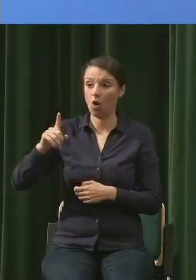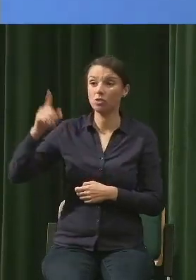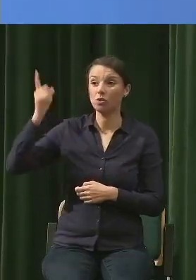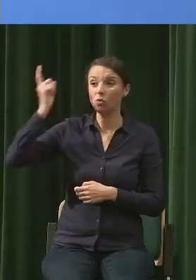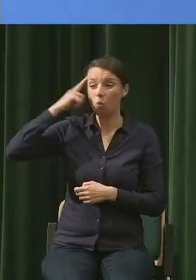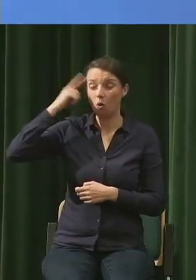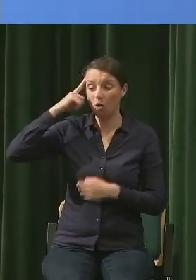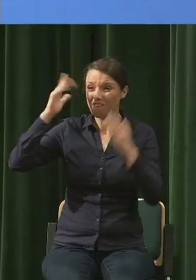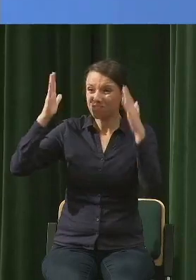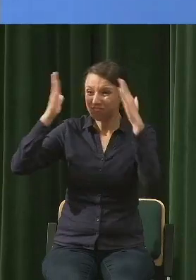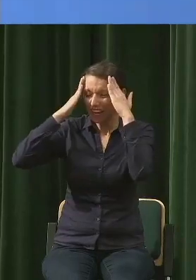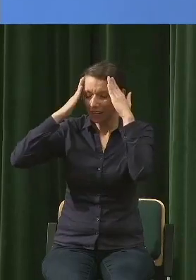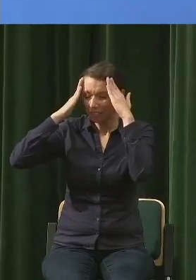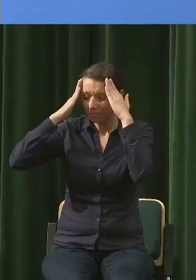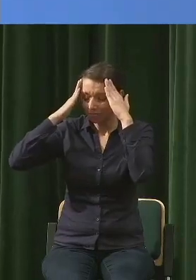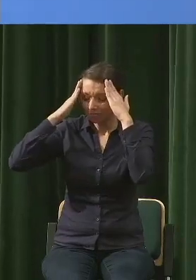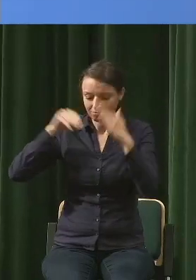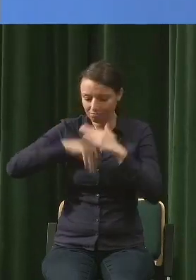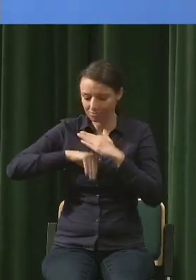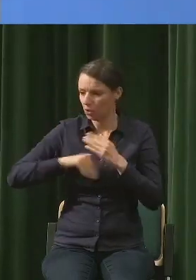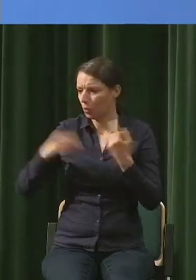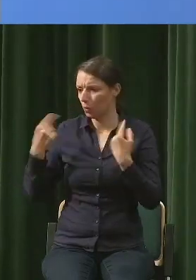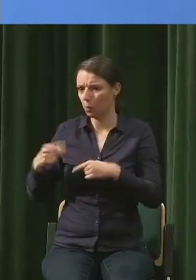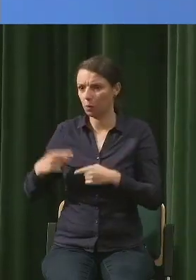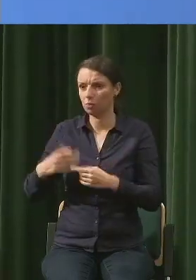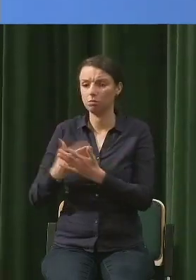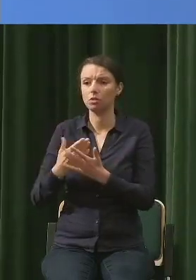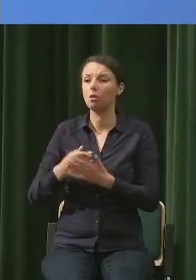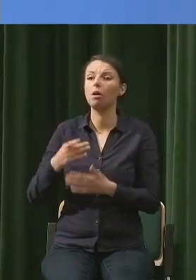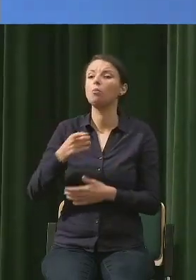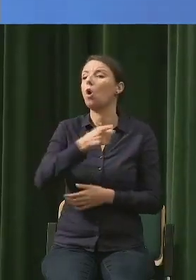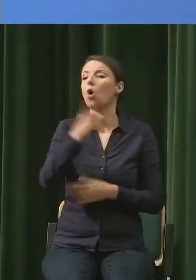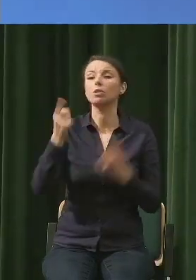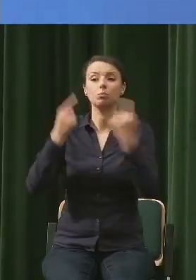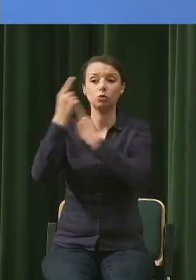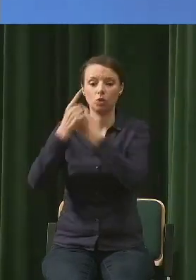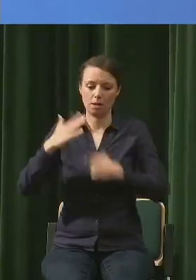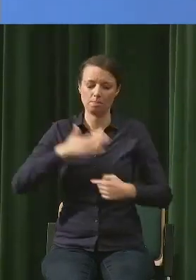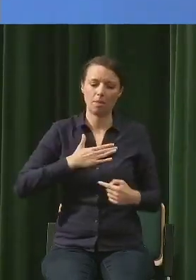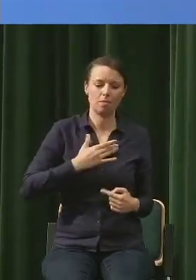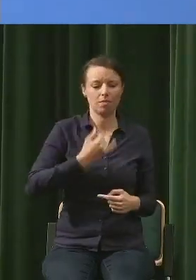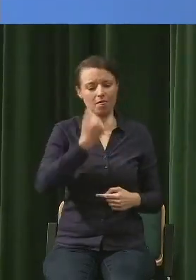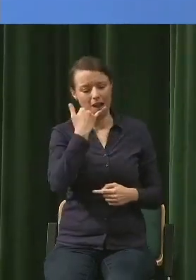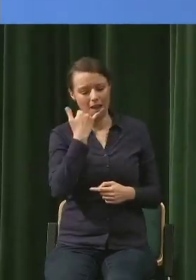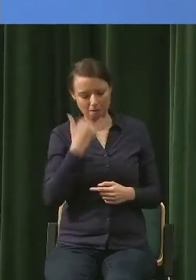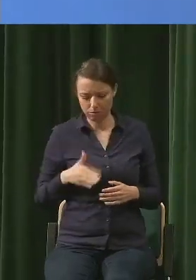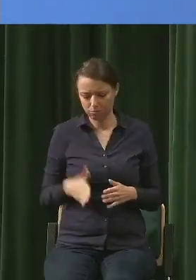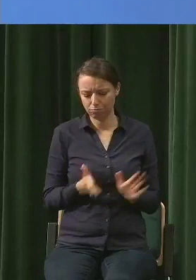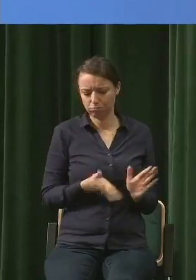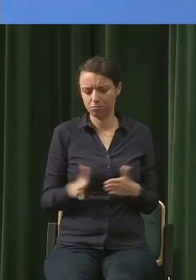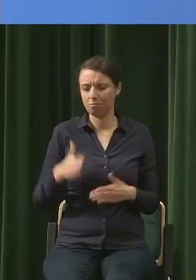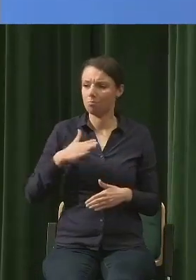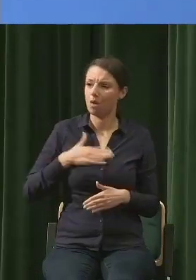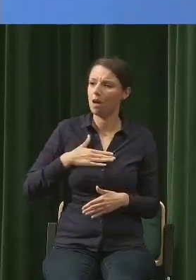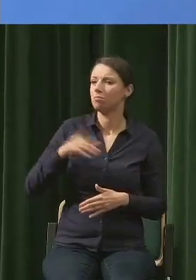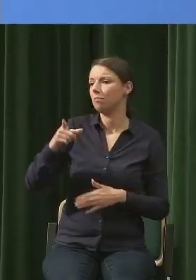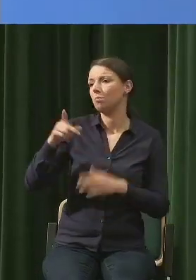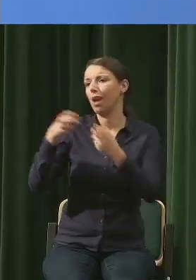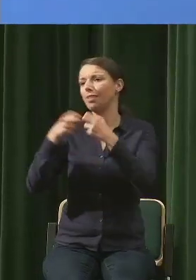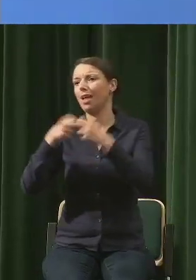byli w złudzie, że skoro mam w Wikipedii, telefon w kieszeni, to ja mogę stworzyć